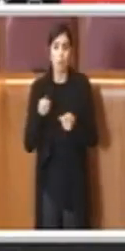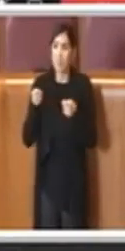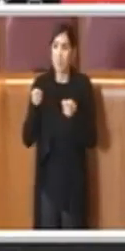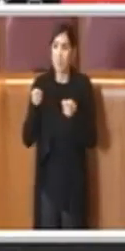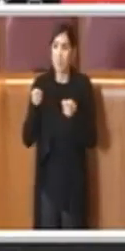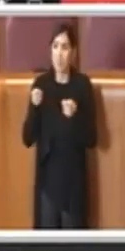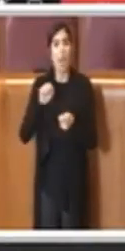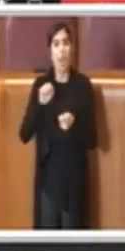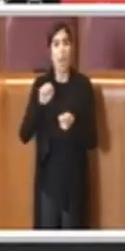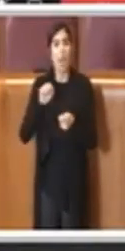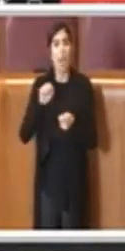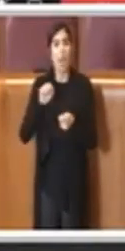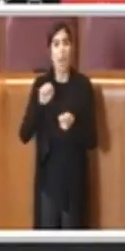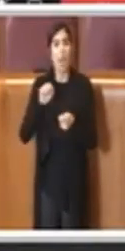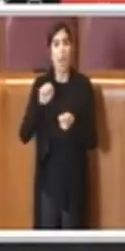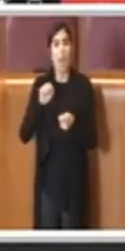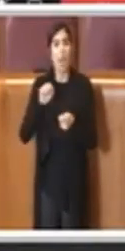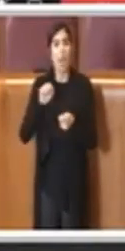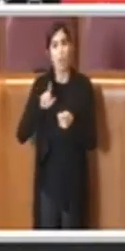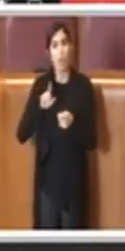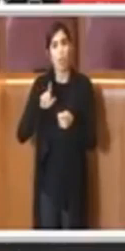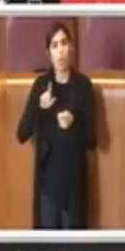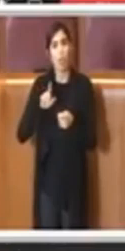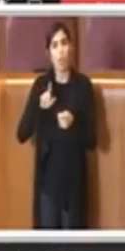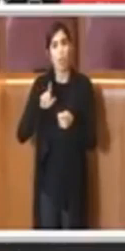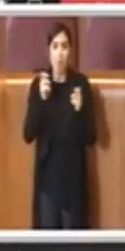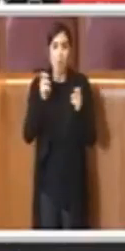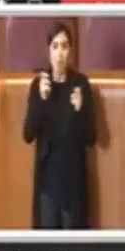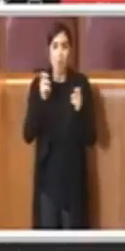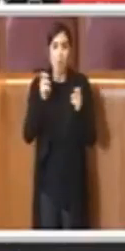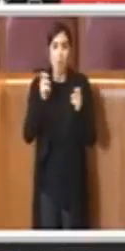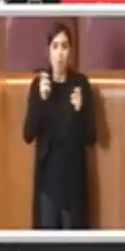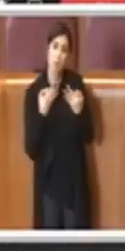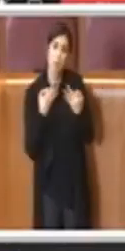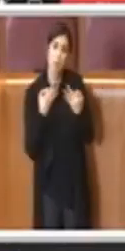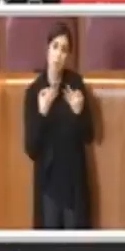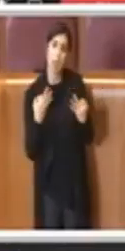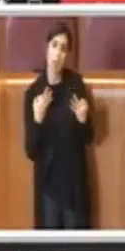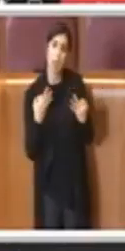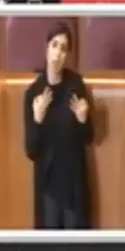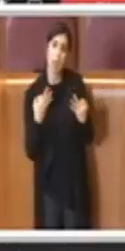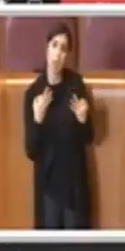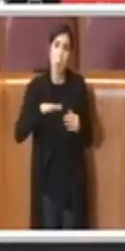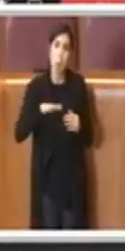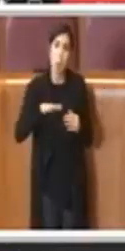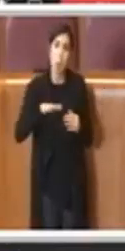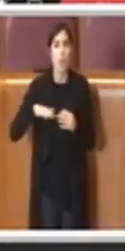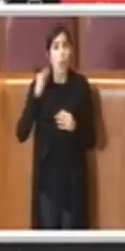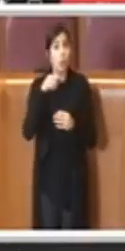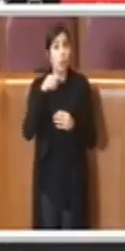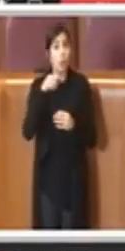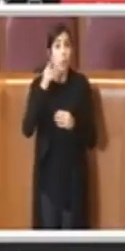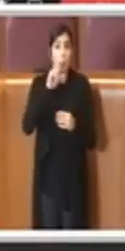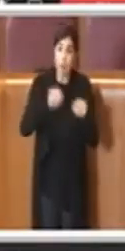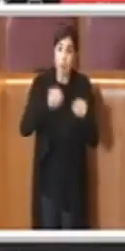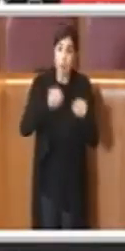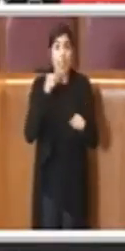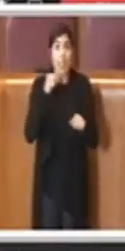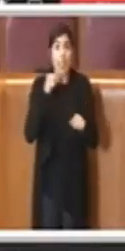che consenta insomma di prevedere degli indirizzi più mirati, più basati su dati scientifici